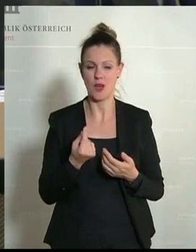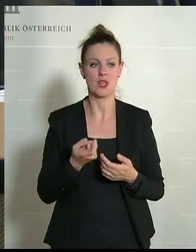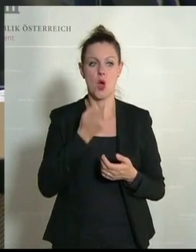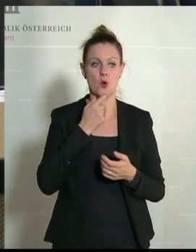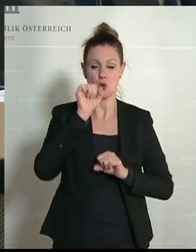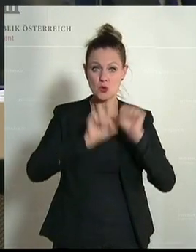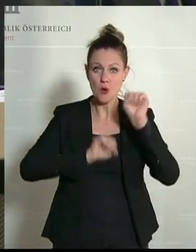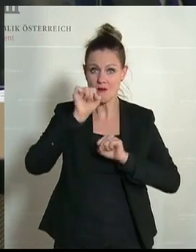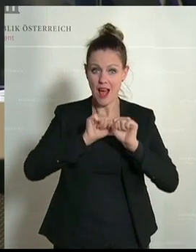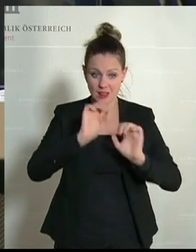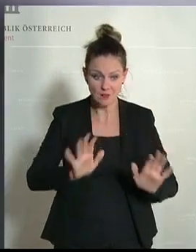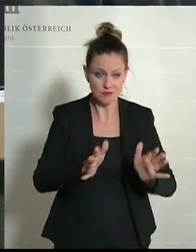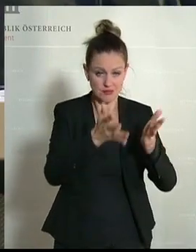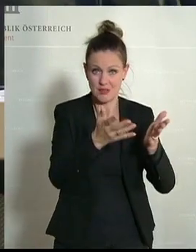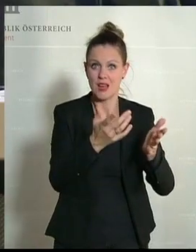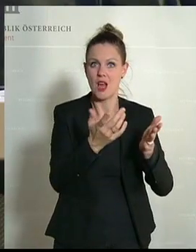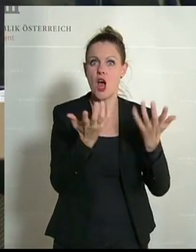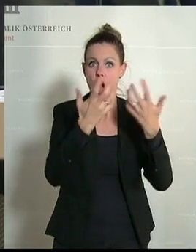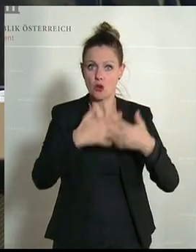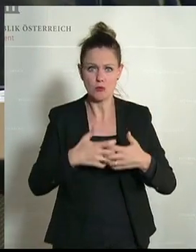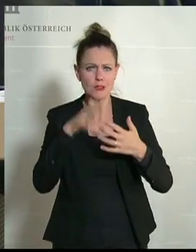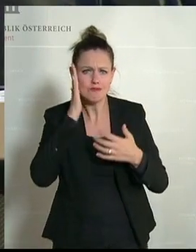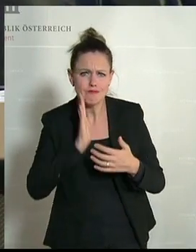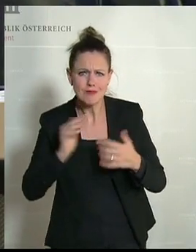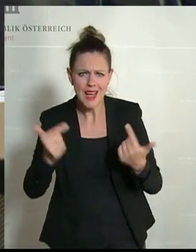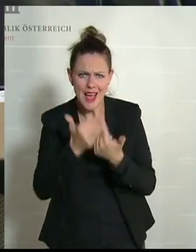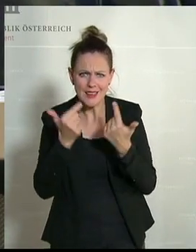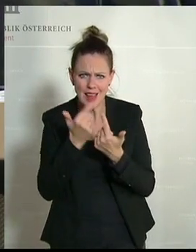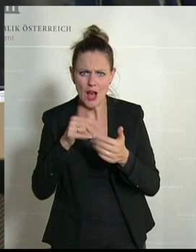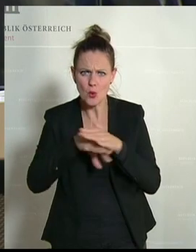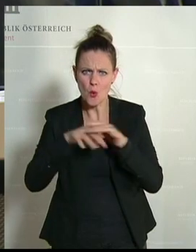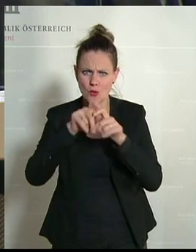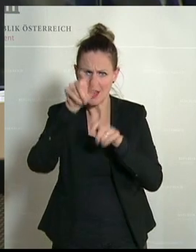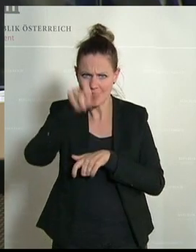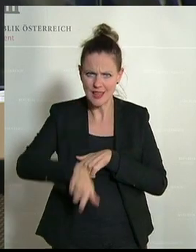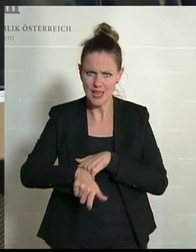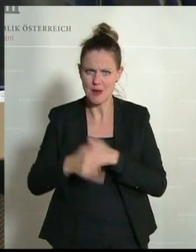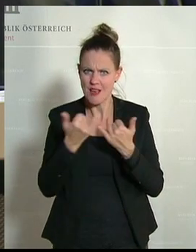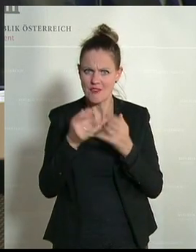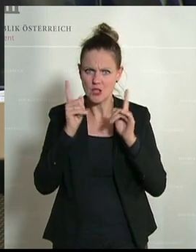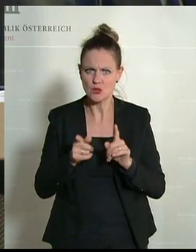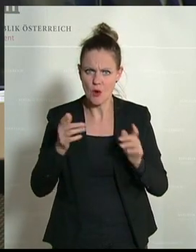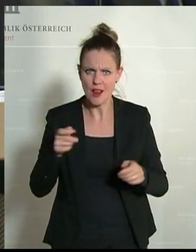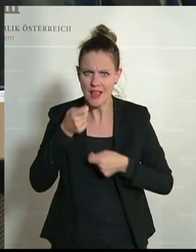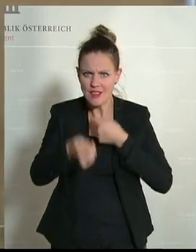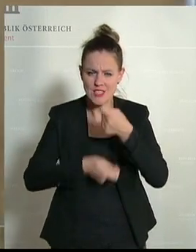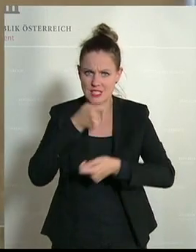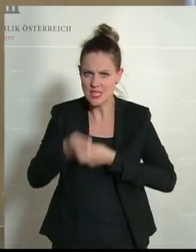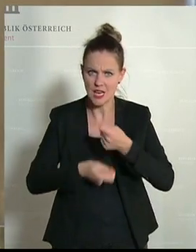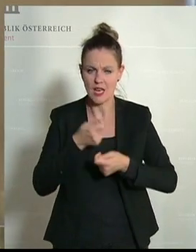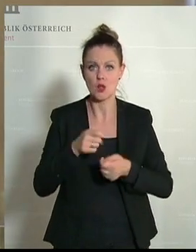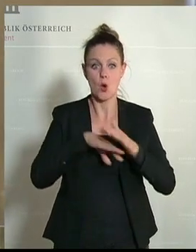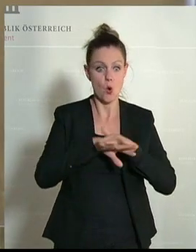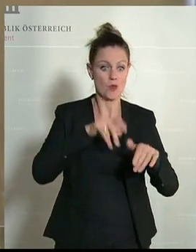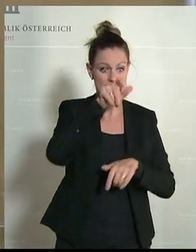Konsumverhalten generiere, dann erklären Sie mir, wie der Unternehmer in seinem Bereich eine Investition setzen will. Wenn der